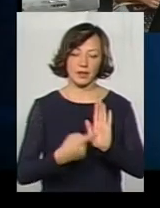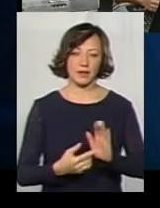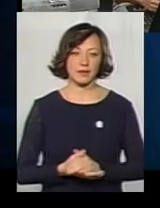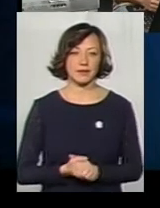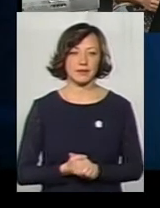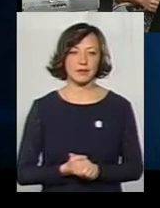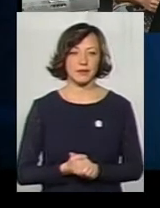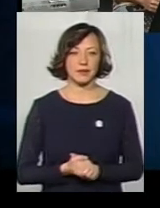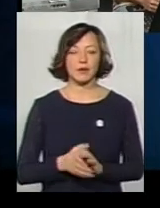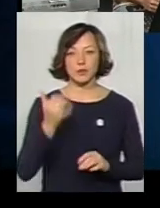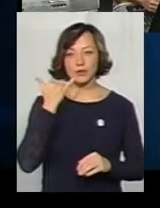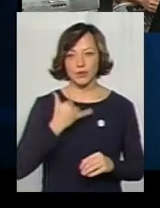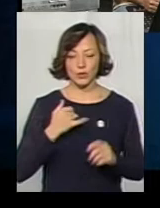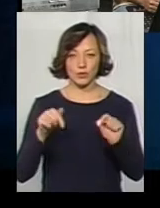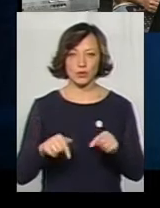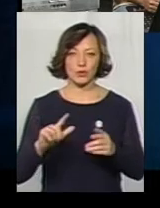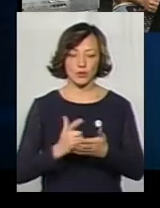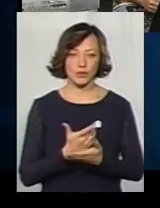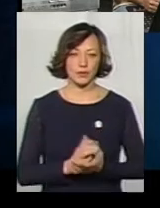а потім знову дзвінок у студію.